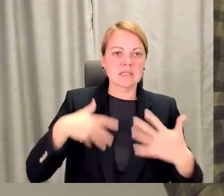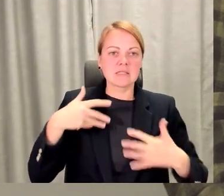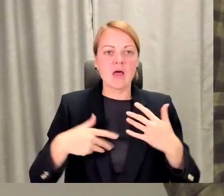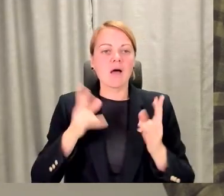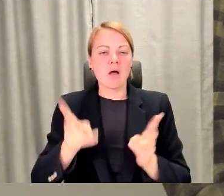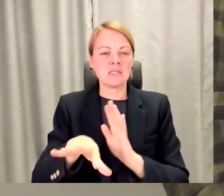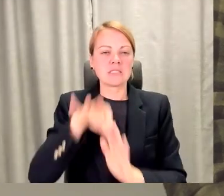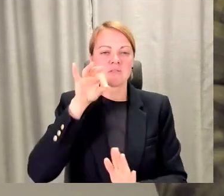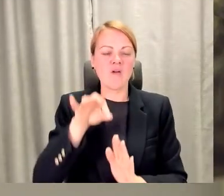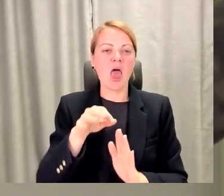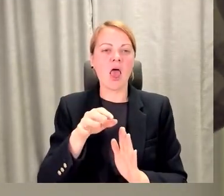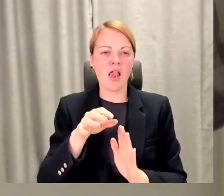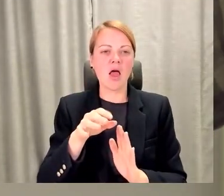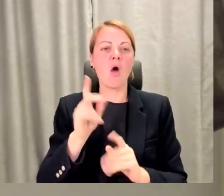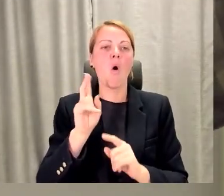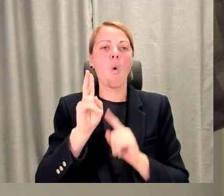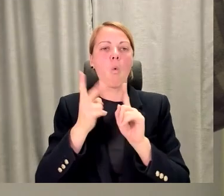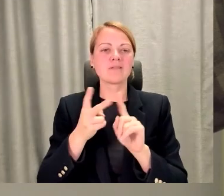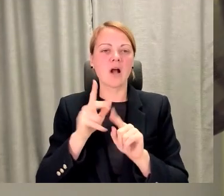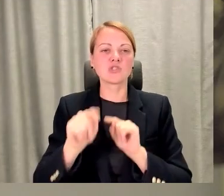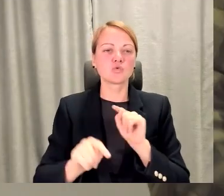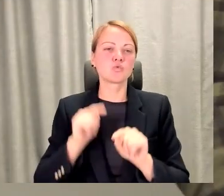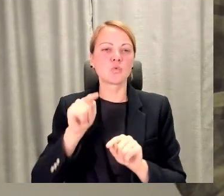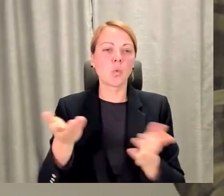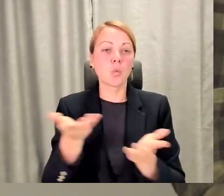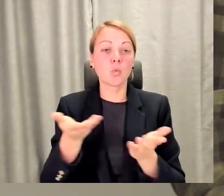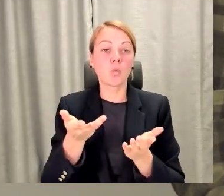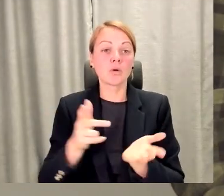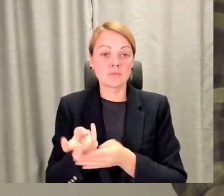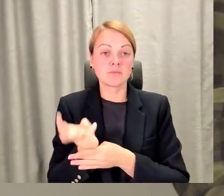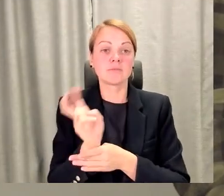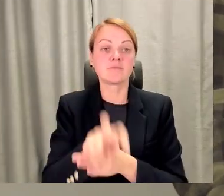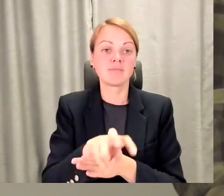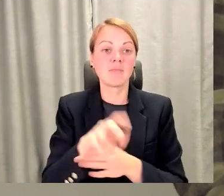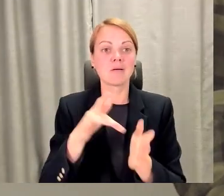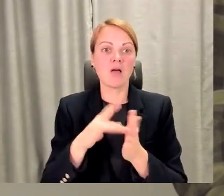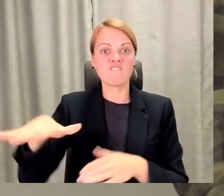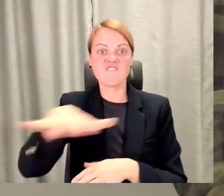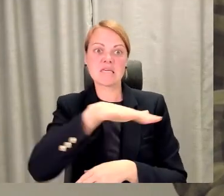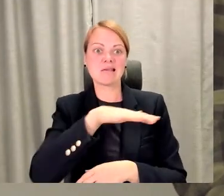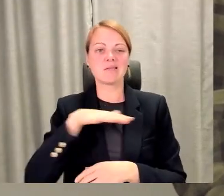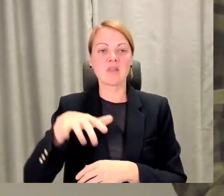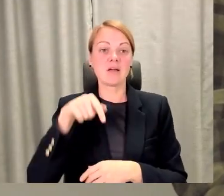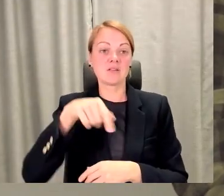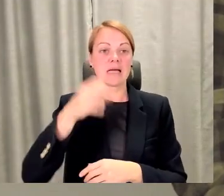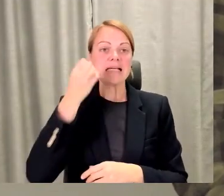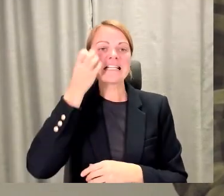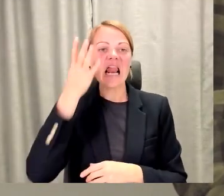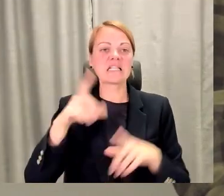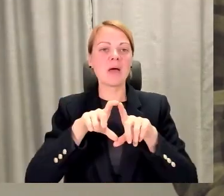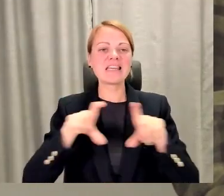otraja soli ir ļoti svarīgi, kur tu atnāci, kāda ir tā vide. Un šeit izglītības iestādiem ir ļoti liela loma.